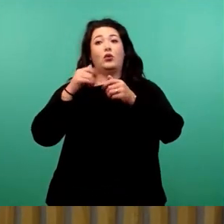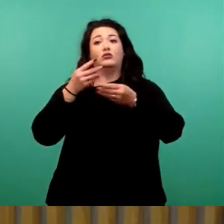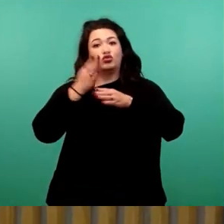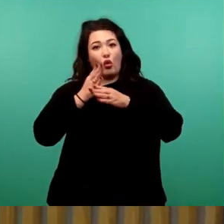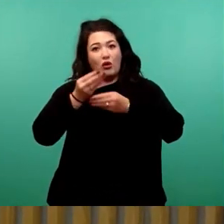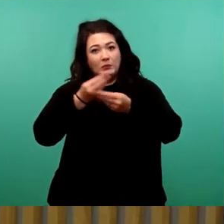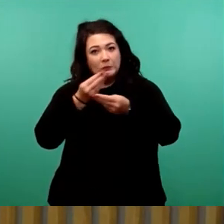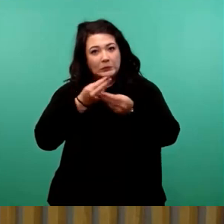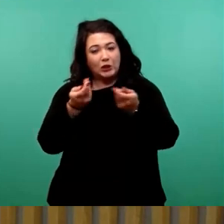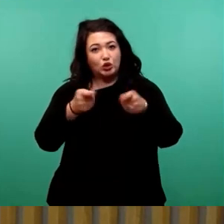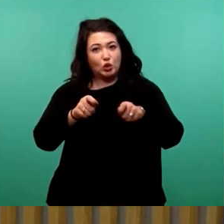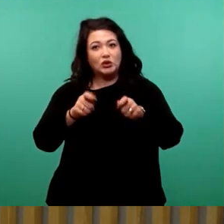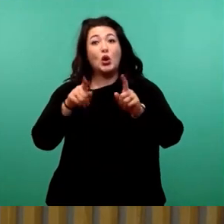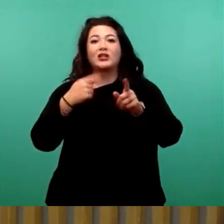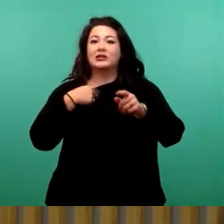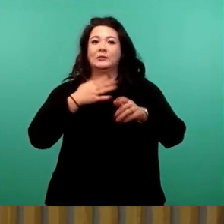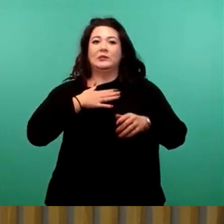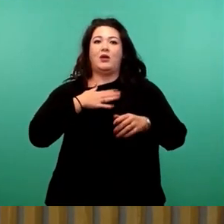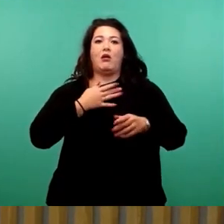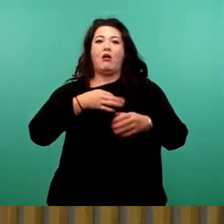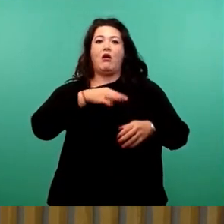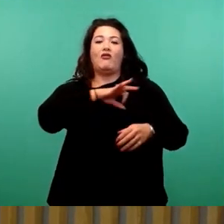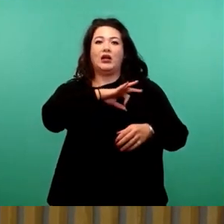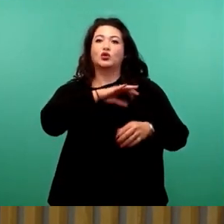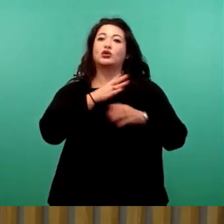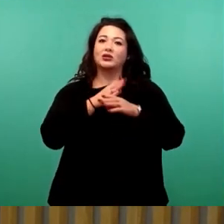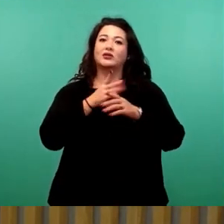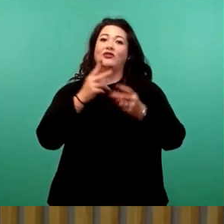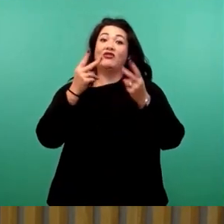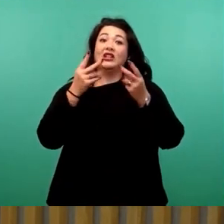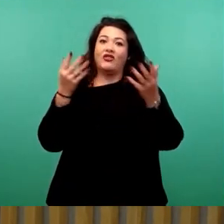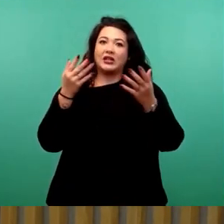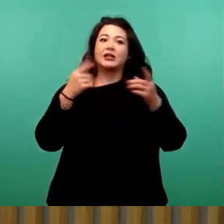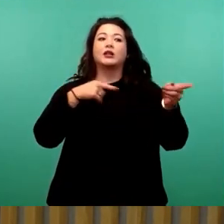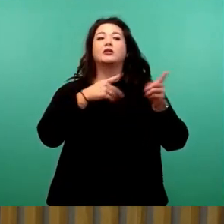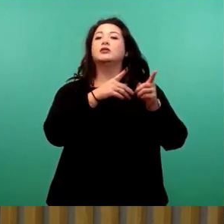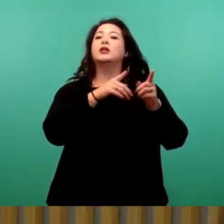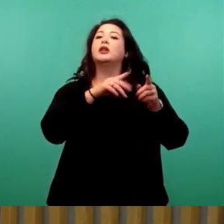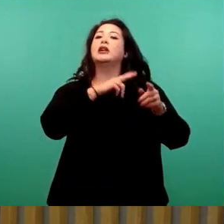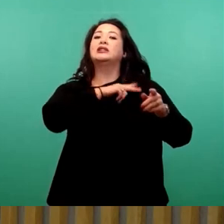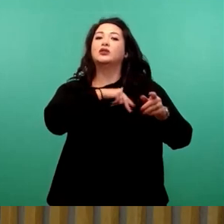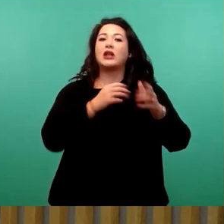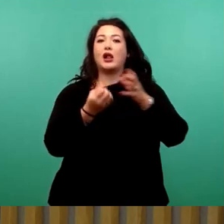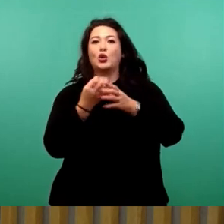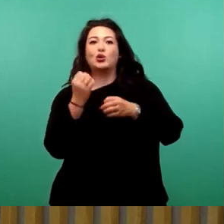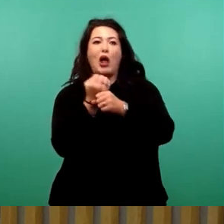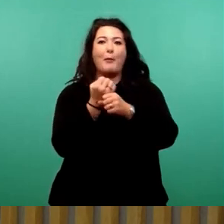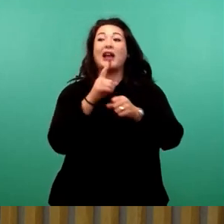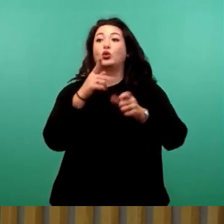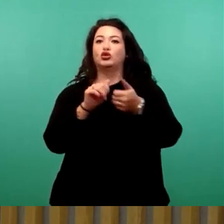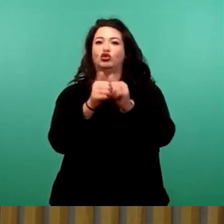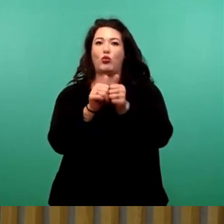insbesondere auch für unsere Fraktion wichtig, dass die Förderung von Vereinen, Verbänden, Trägern der Sozialen, der Kulturarbeit und auch des Sports